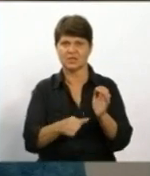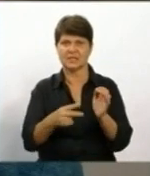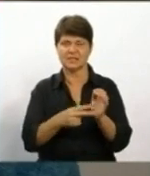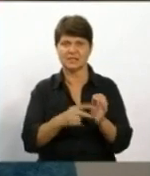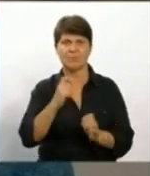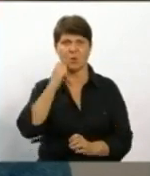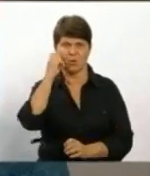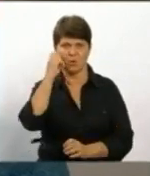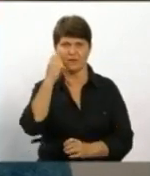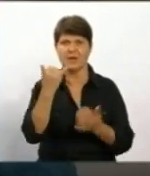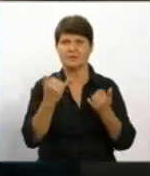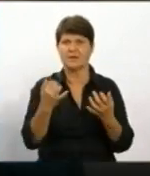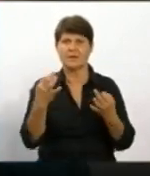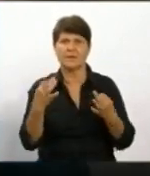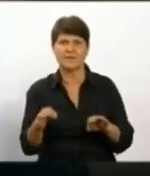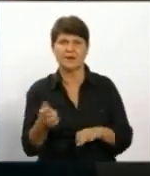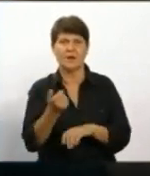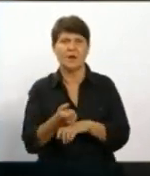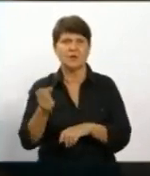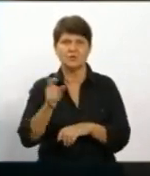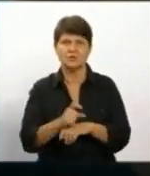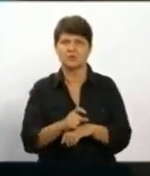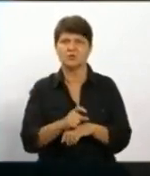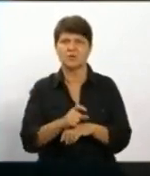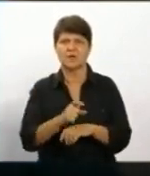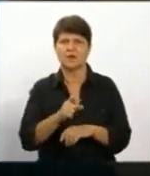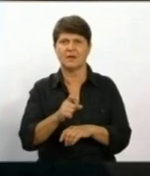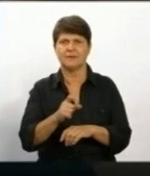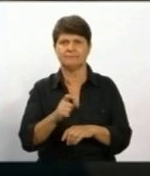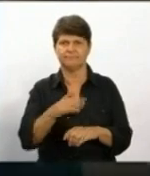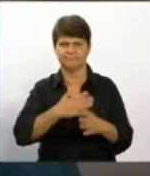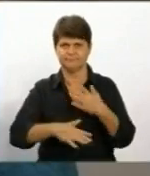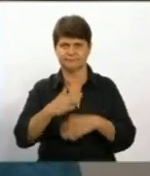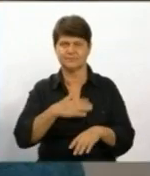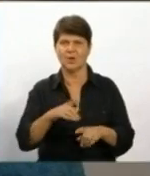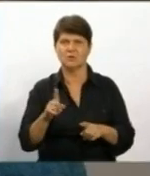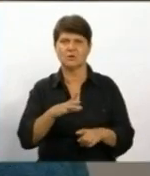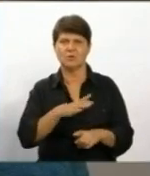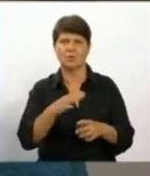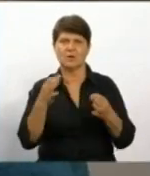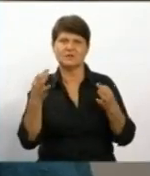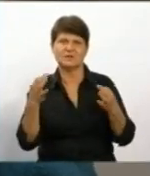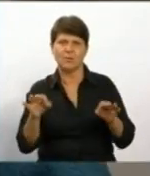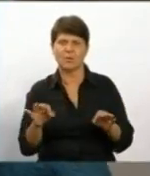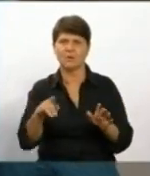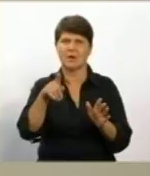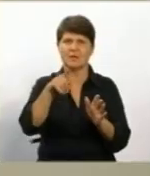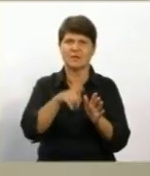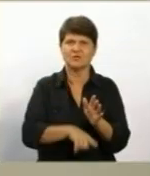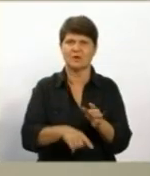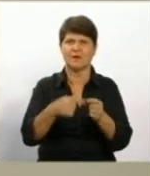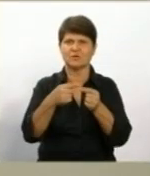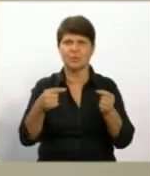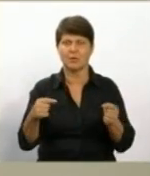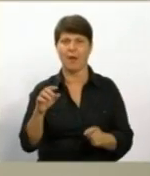дуже багато значить. Те, що тебе ущемляли, що ти повинна зробити, щоб вона була дешевша продукція, щоб більше випадок.